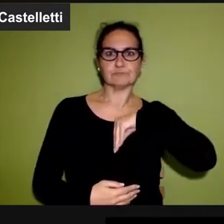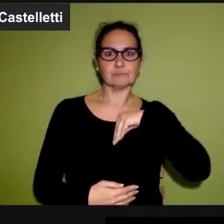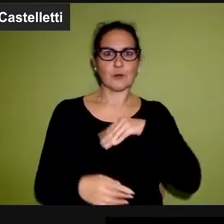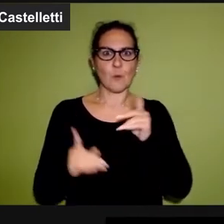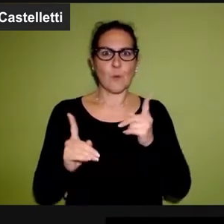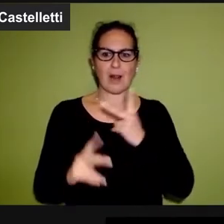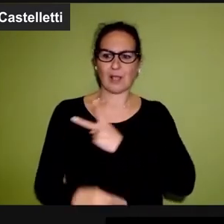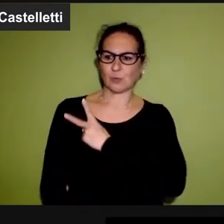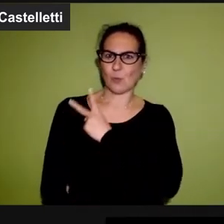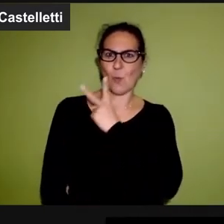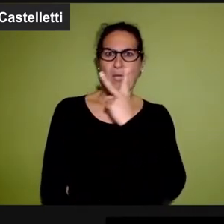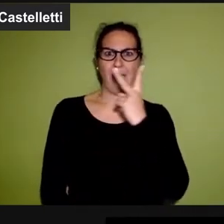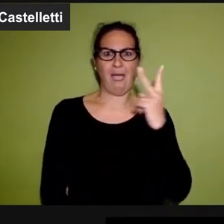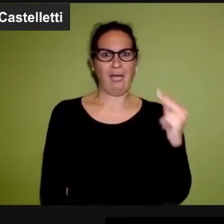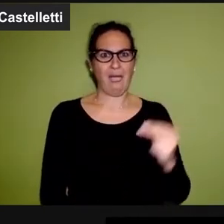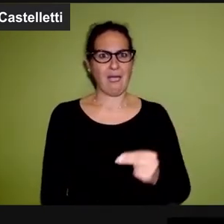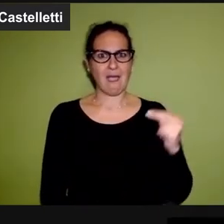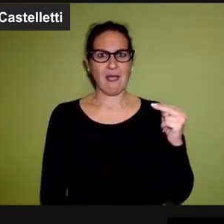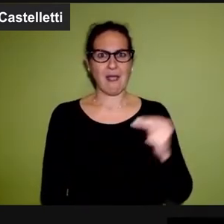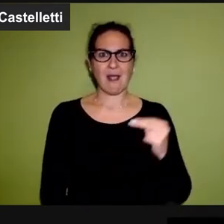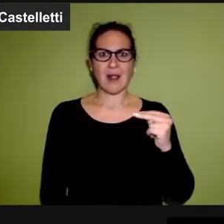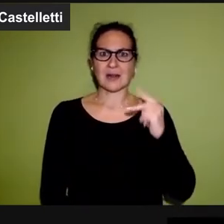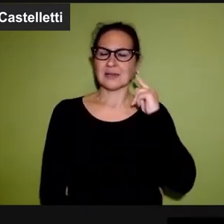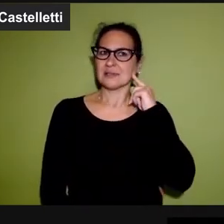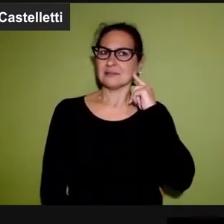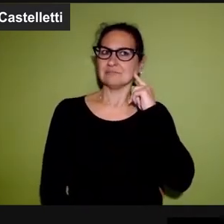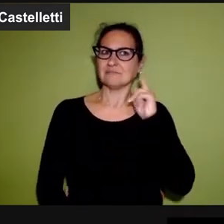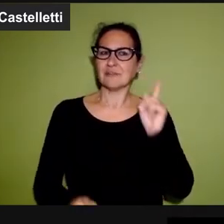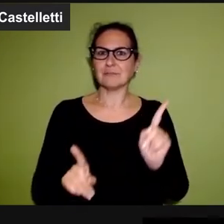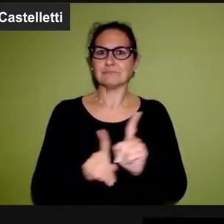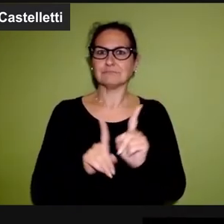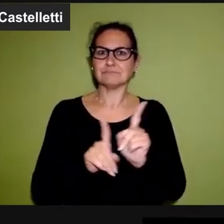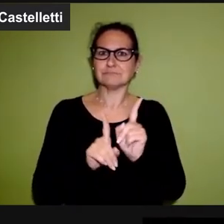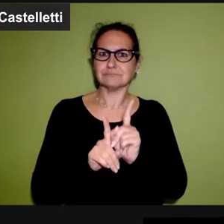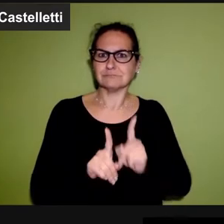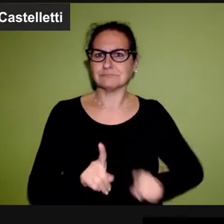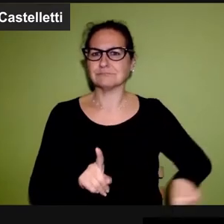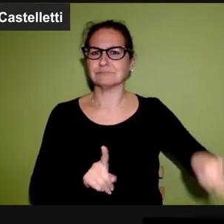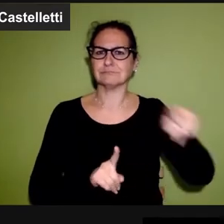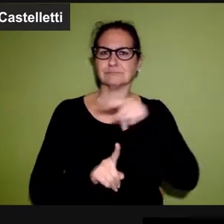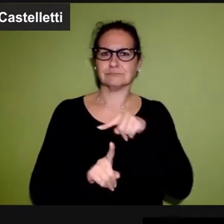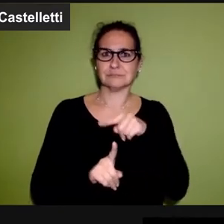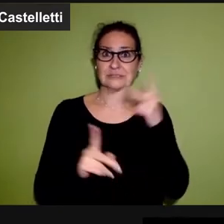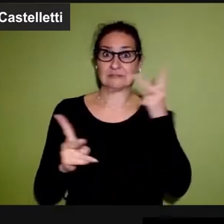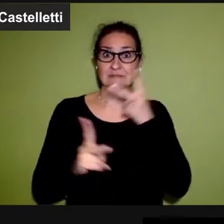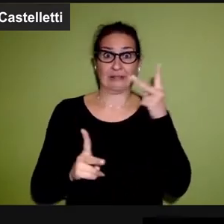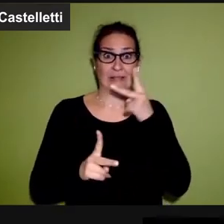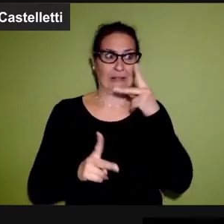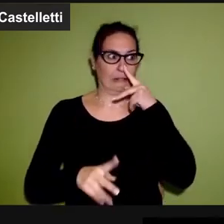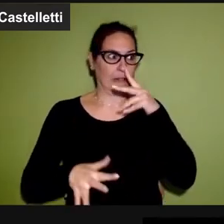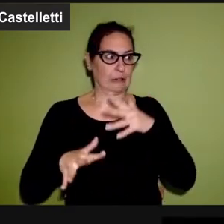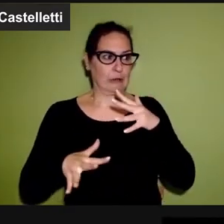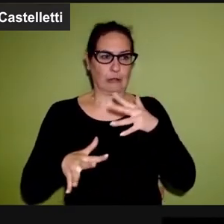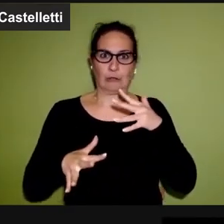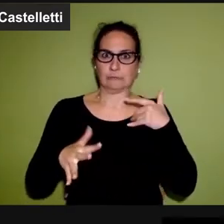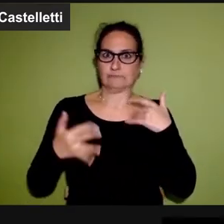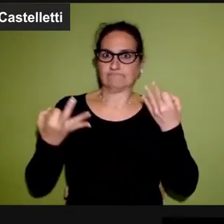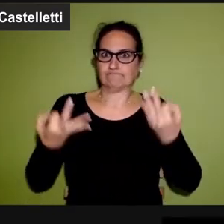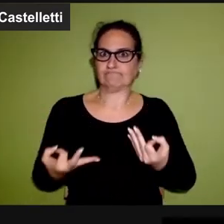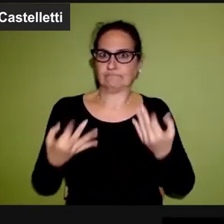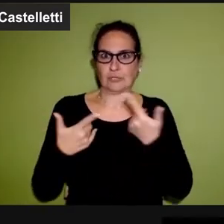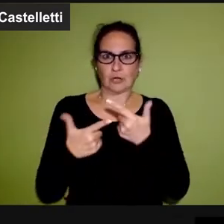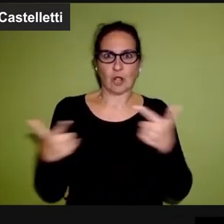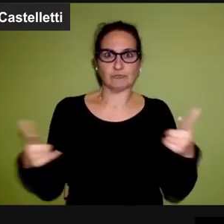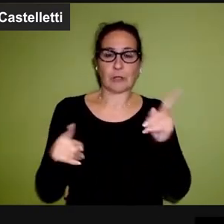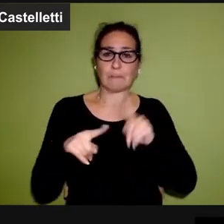sentiamo come molti che questi due anni sono attraversati da una sorta di sentire comune. Venato certamente da incertezza